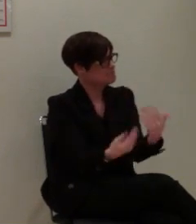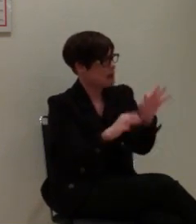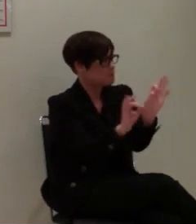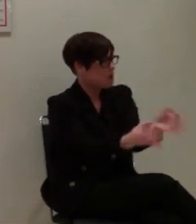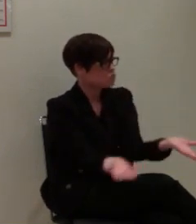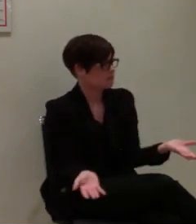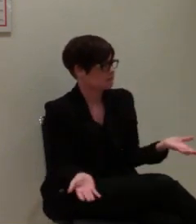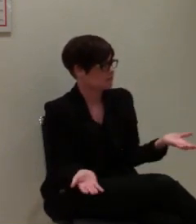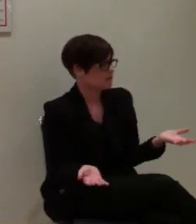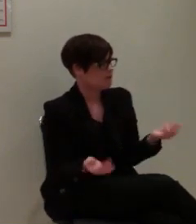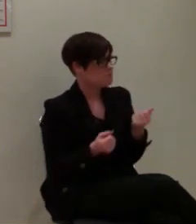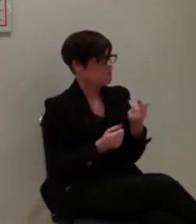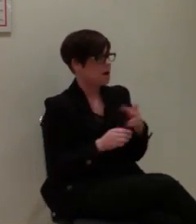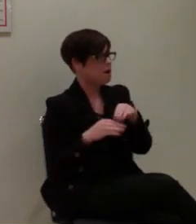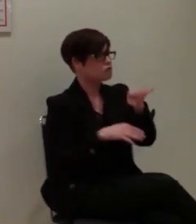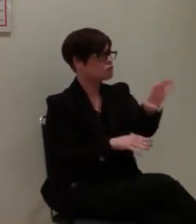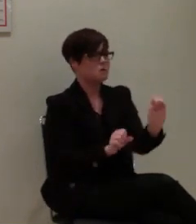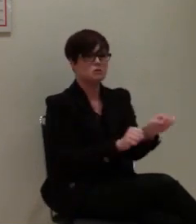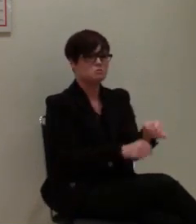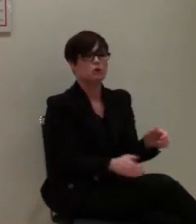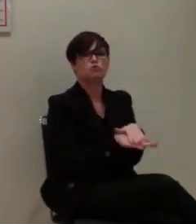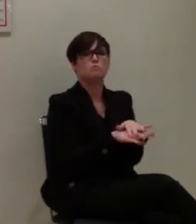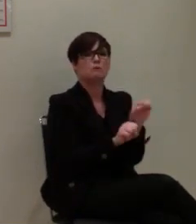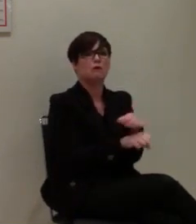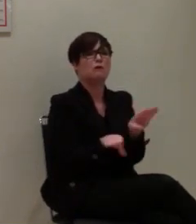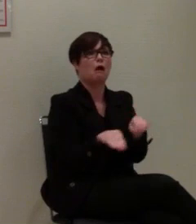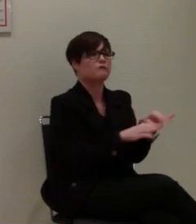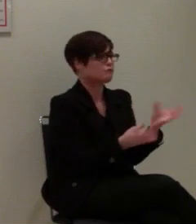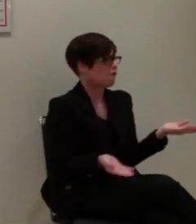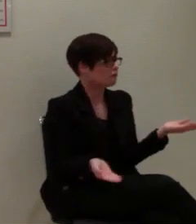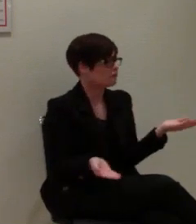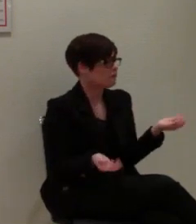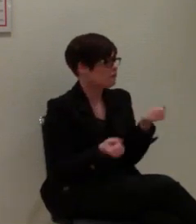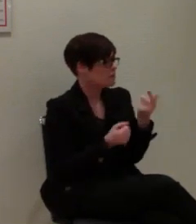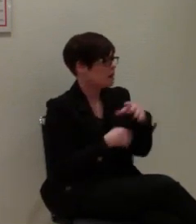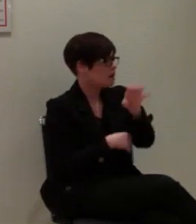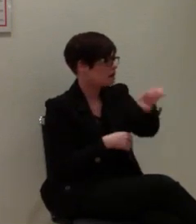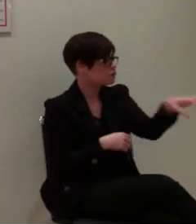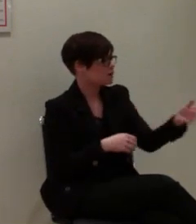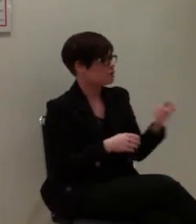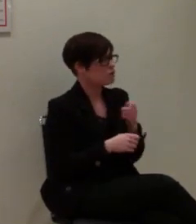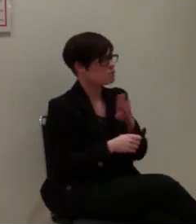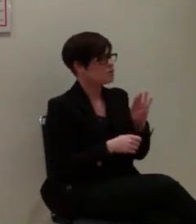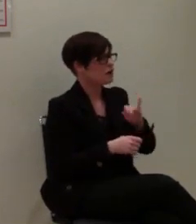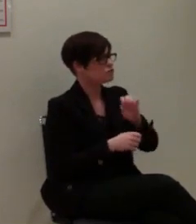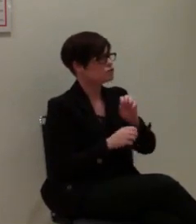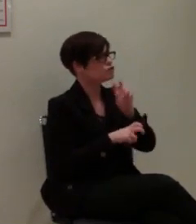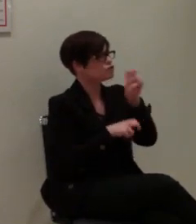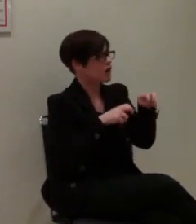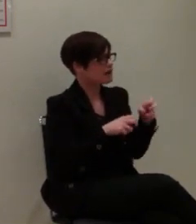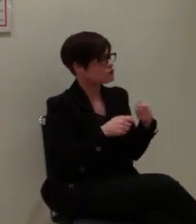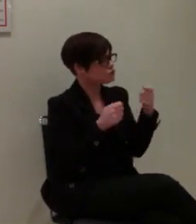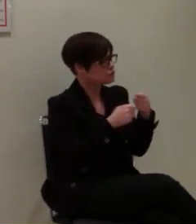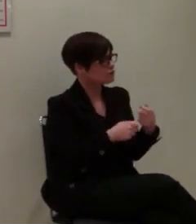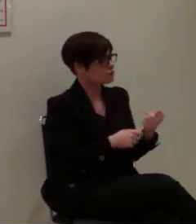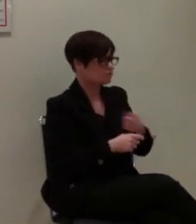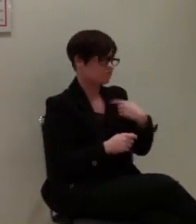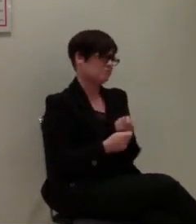Das war in einigen Leitstellen nicht möglich. Ein paar Leitstellen bekamen dann von der Björn-Steiger-Stiftung, weil die auch chronisch an